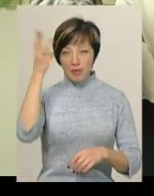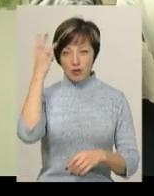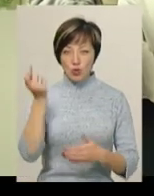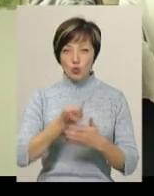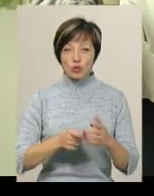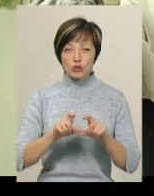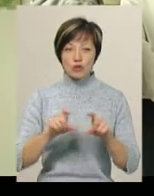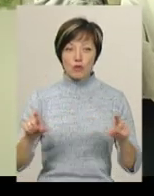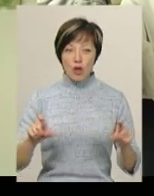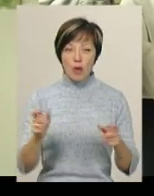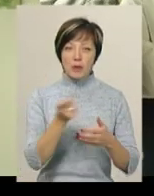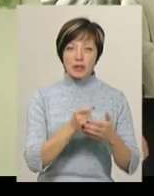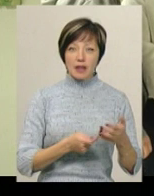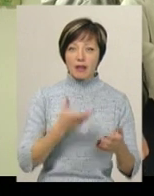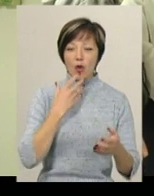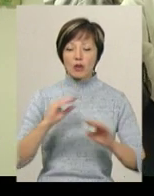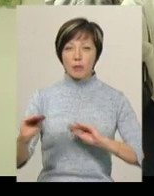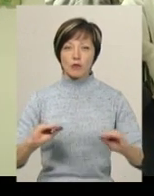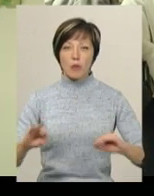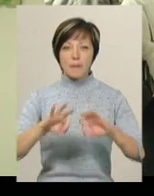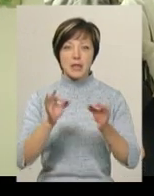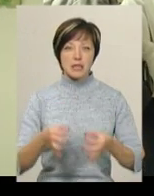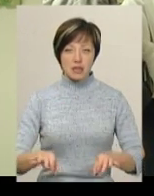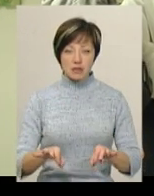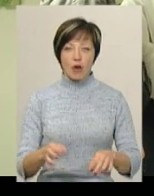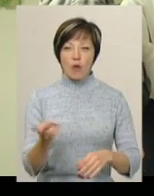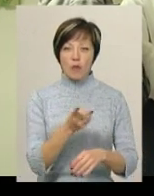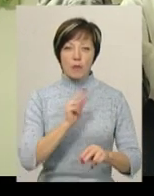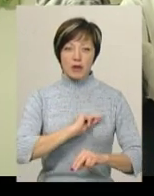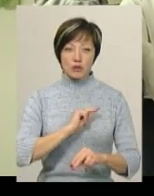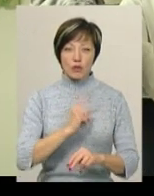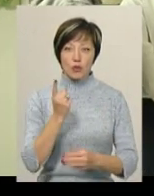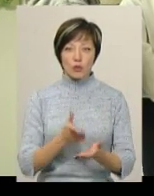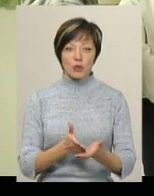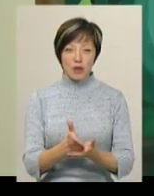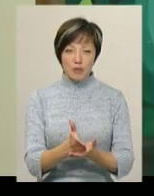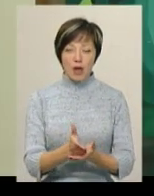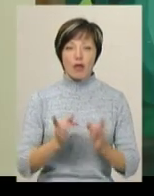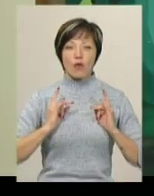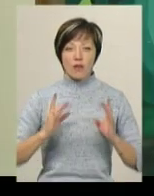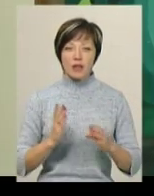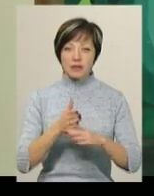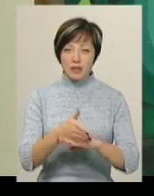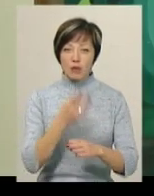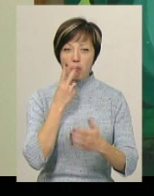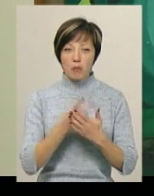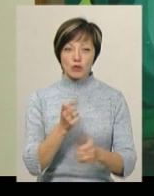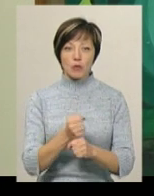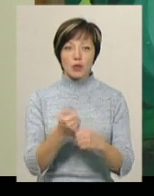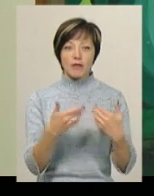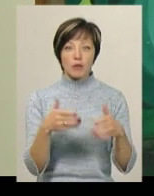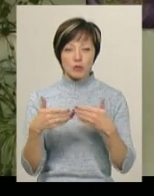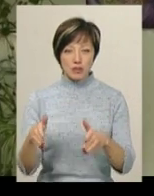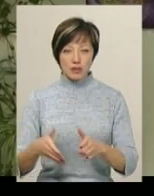художній школі образотворчого та декоративно-прикладного мистецтва. Обої працюють в одному напрямку. На ювілей завітали, аби побачити роботи